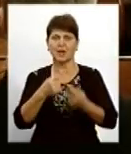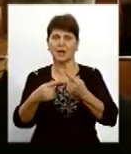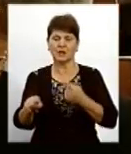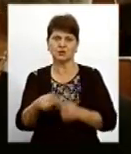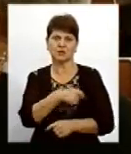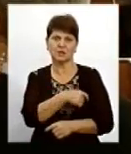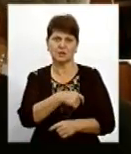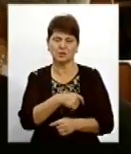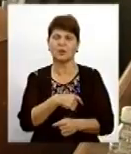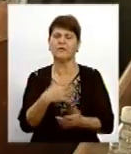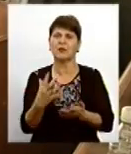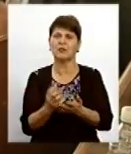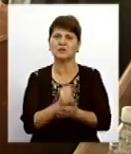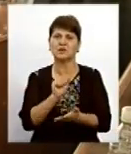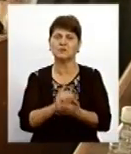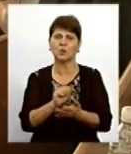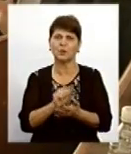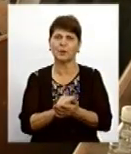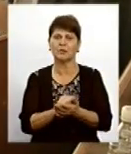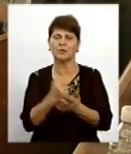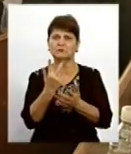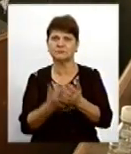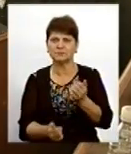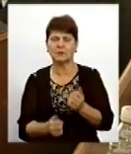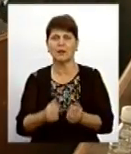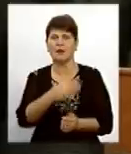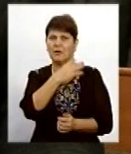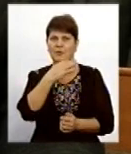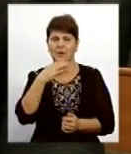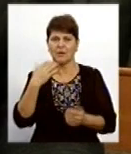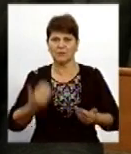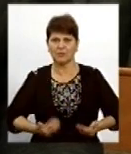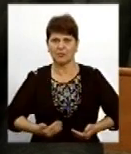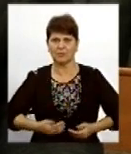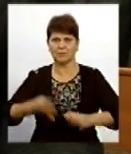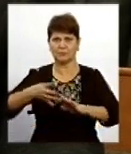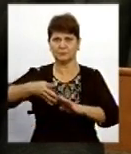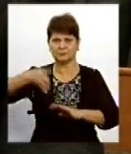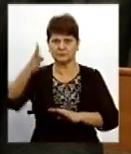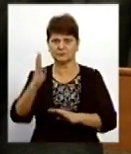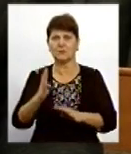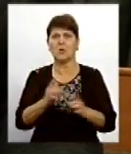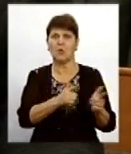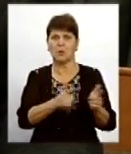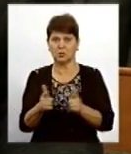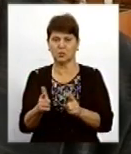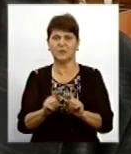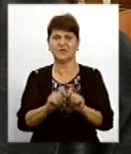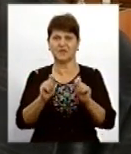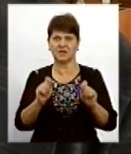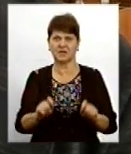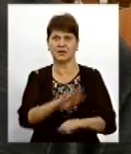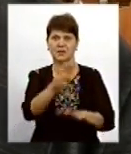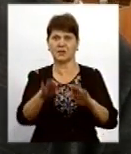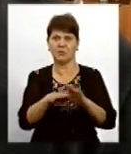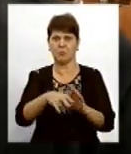у документі юридичні прогалини. Окрім того, засумнівали, що мешканці багатоповерхівок погодяться відкрити на зиму підвали для безпритульних тварин. Якщо